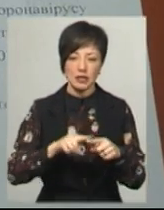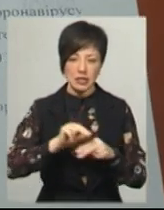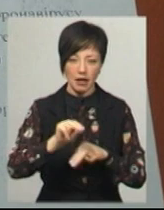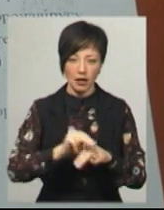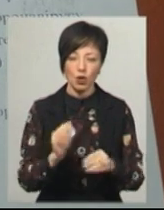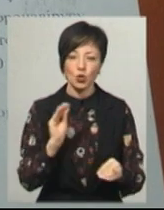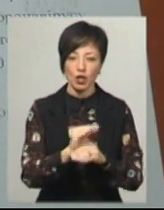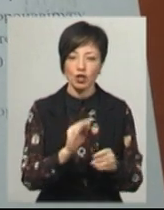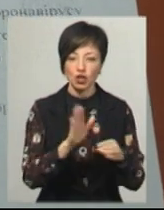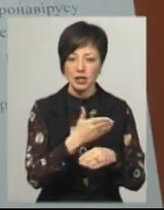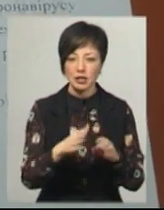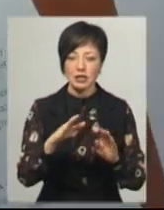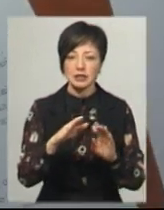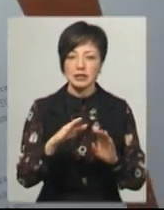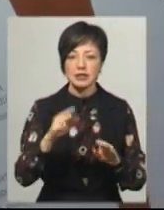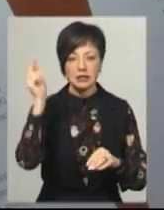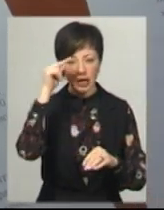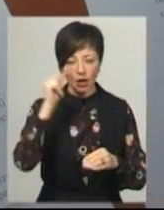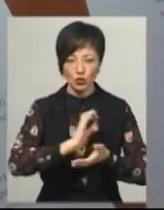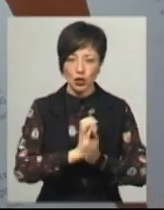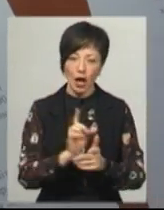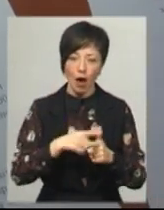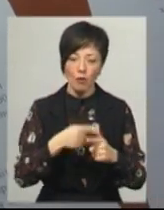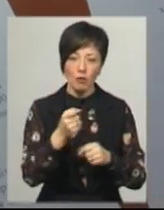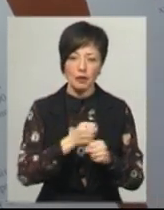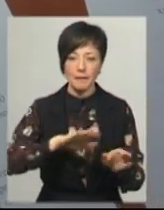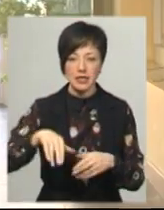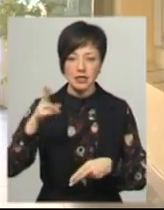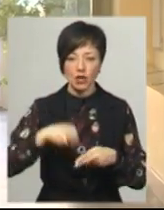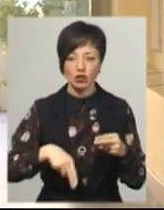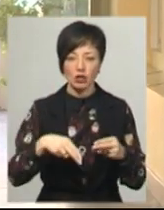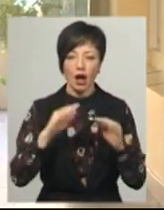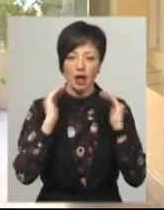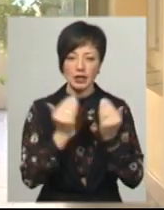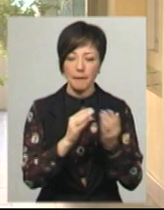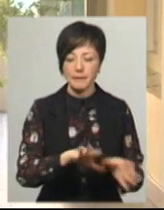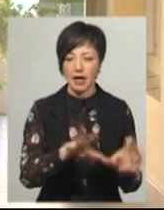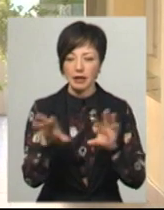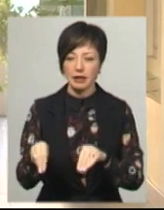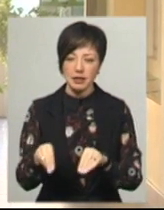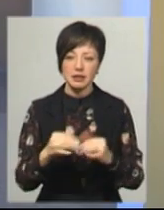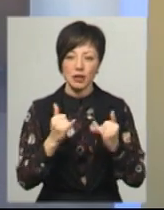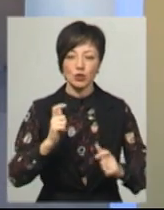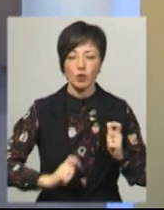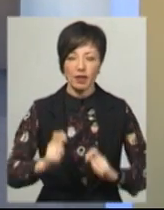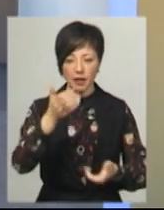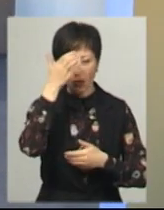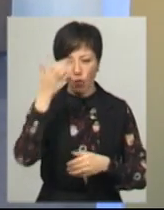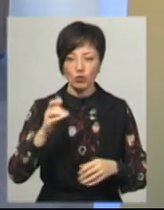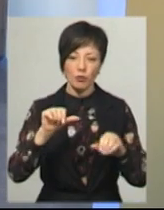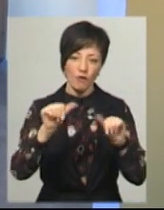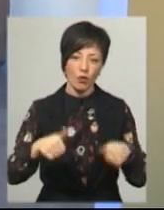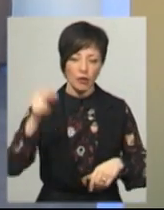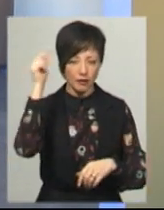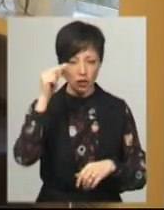Додає, частина занять буде або ущільнена, або опрацьована після закінчення карантину. Перенесли сесію для студентів, які на заочній формі навчання.